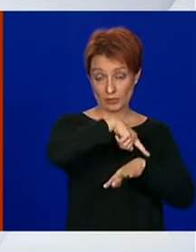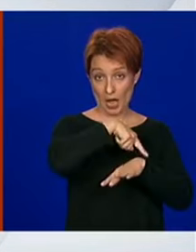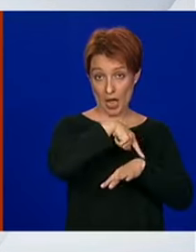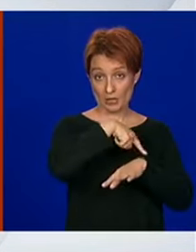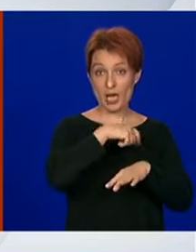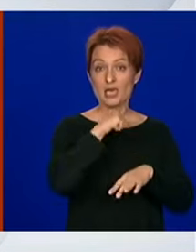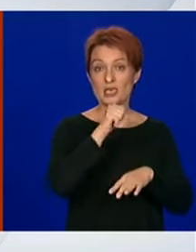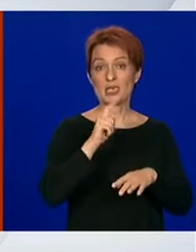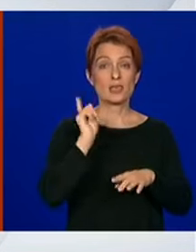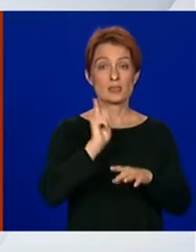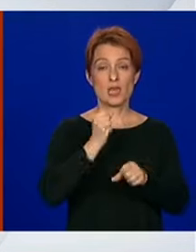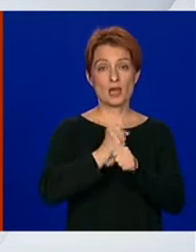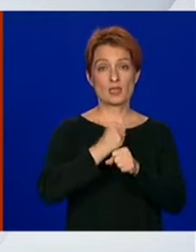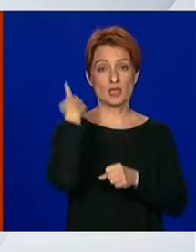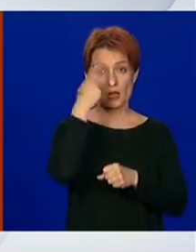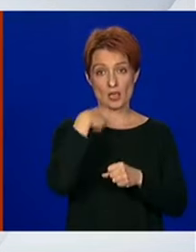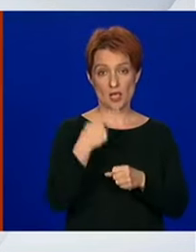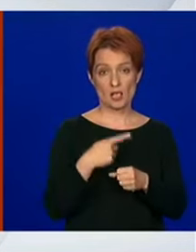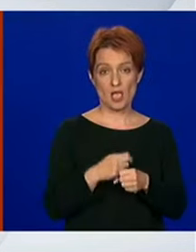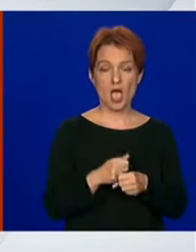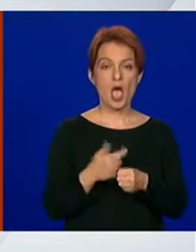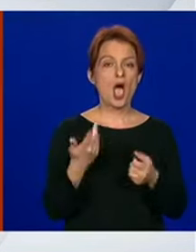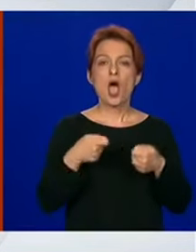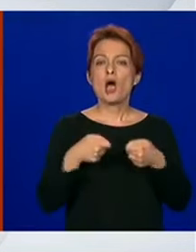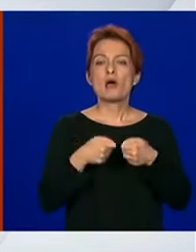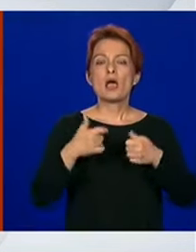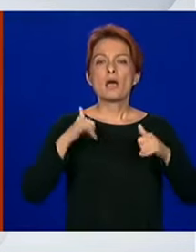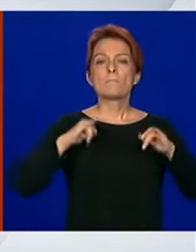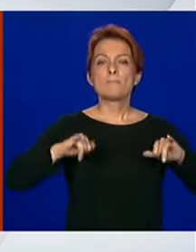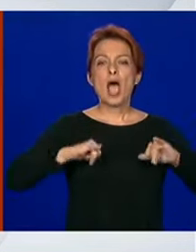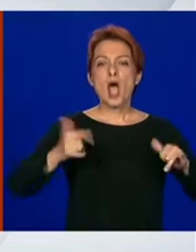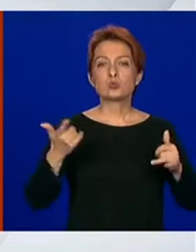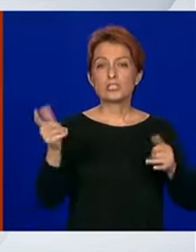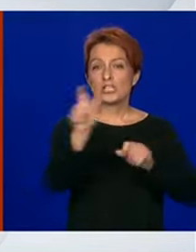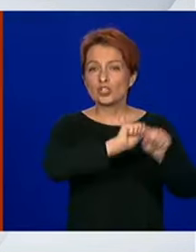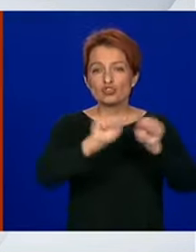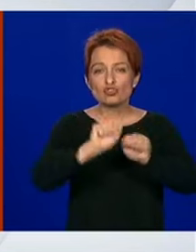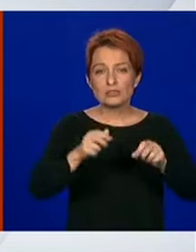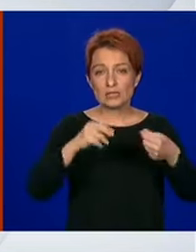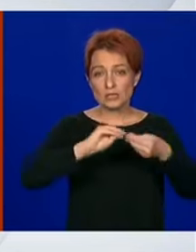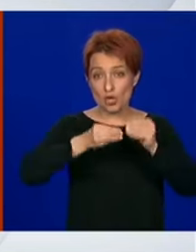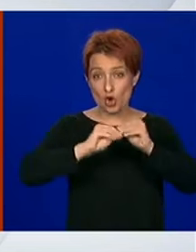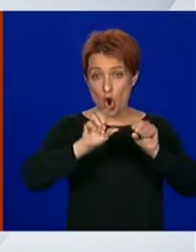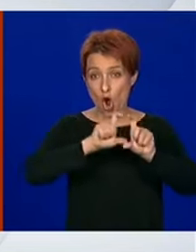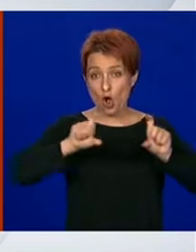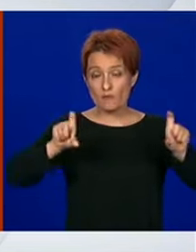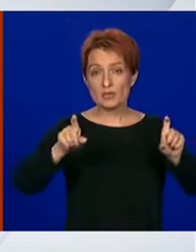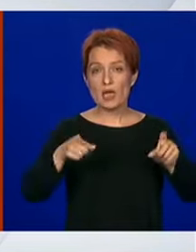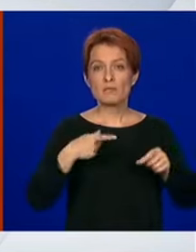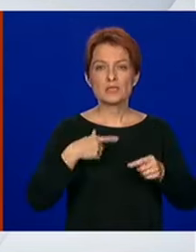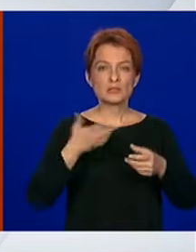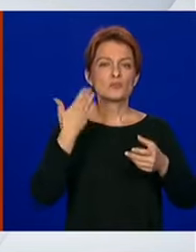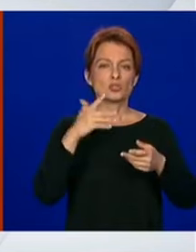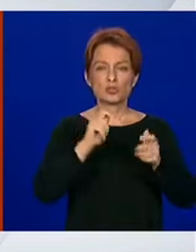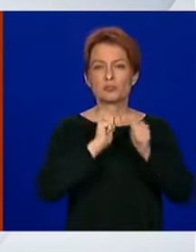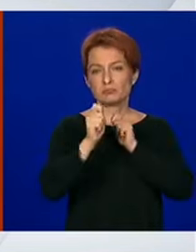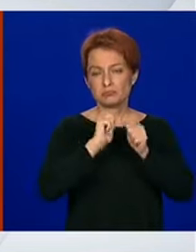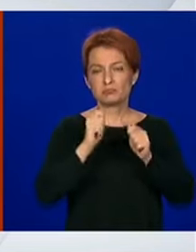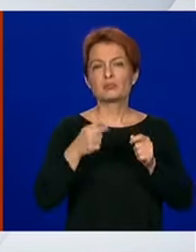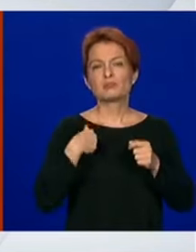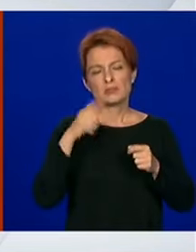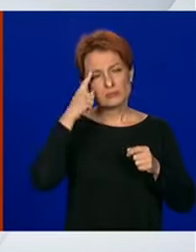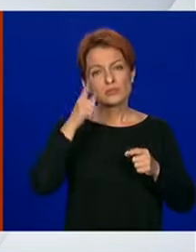nedjelje. Što se tiče pauze za dezinfekciju, također smo to više puta komunicirali i mislimo da je to važno